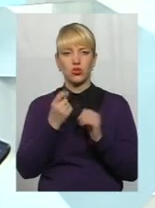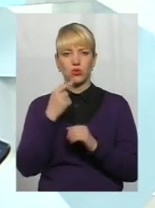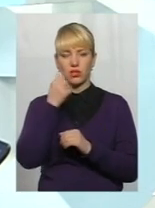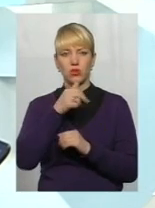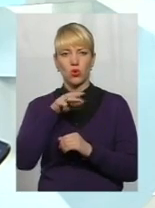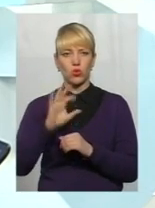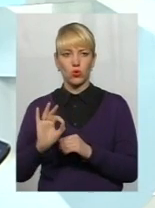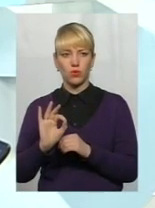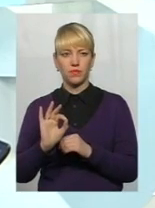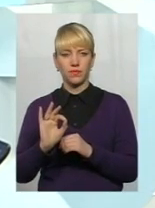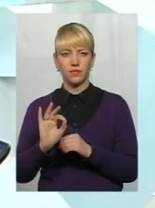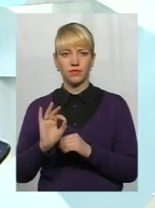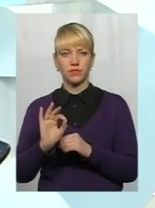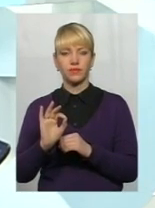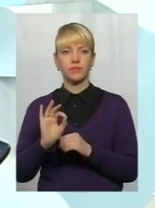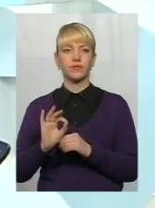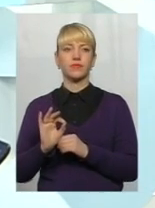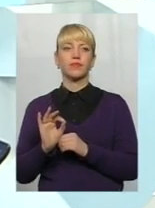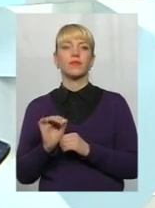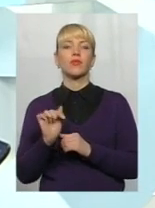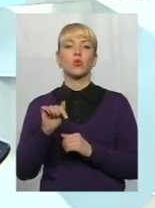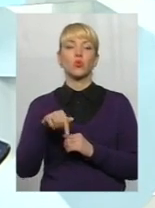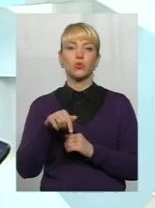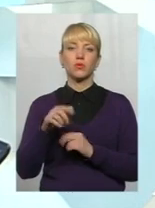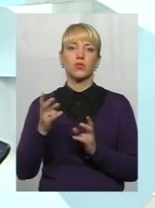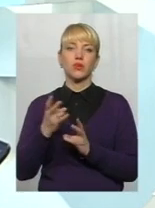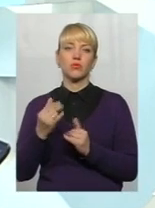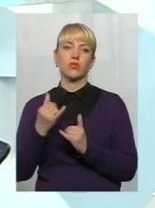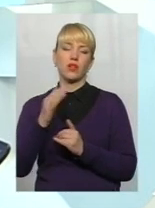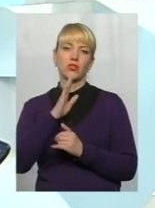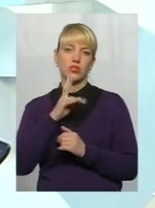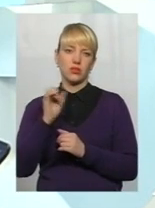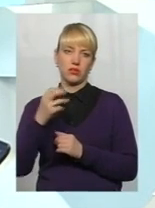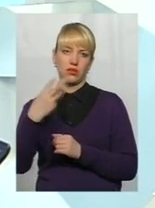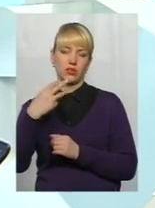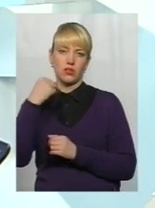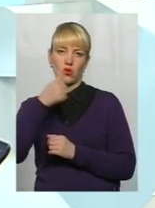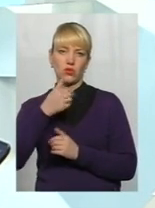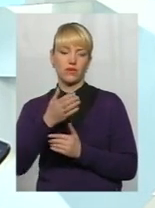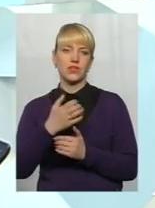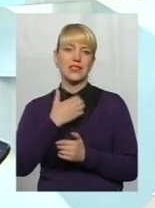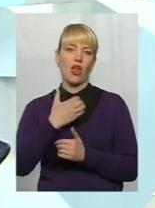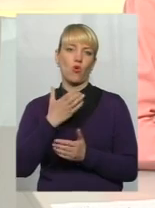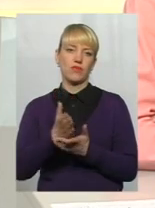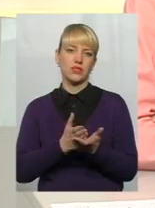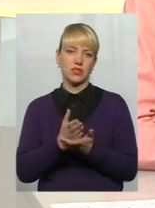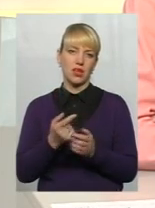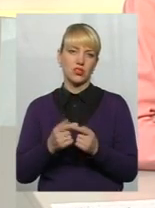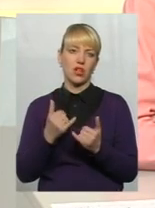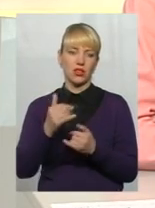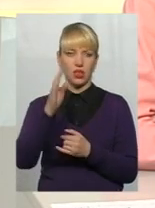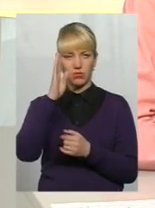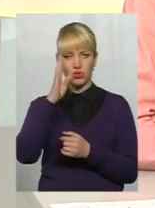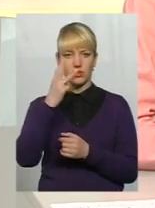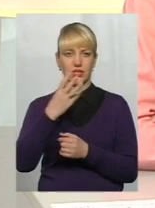то тут же потрібно для жінки 30 років страхового стажу, для чоловіка 35 років страхового